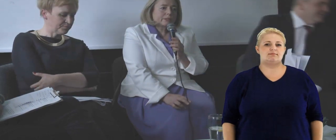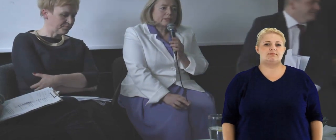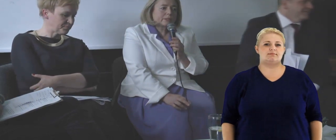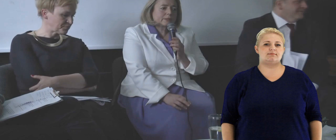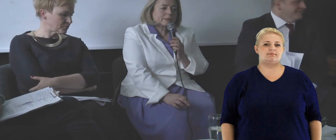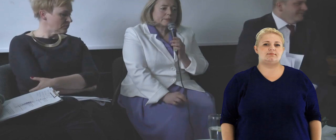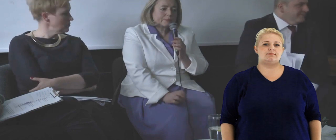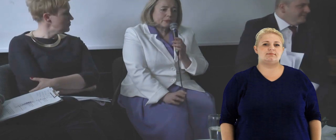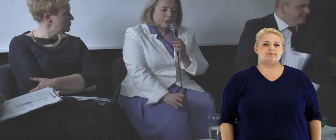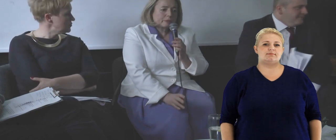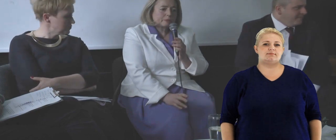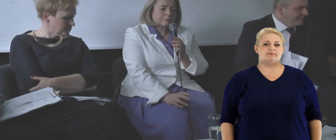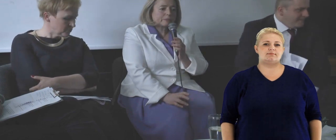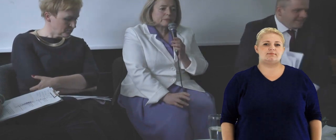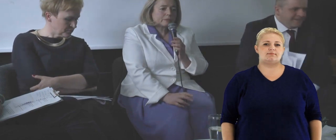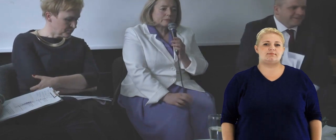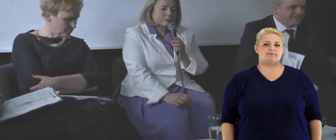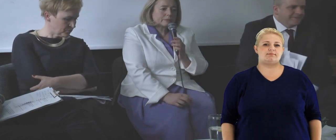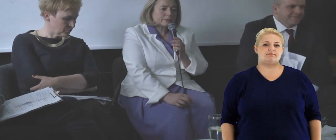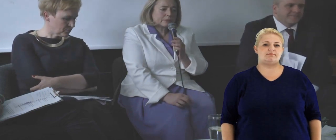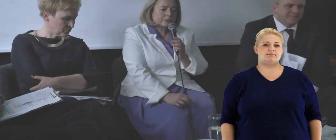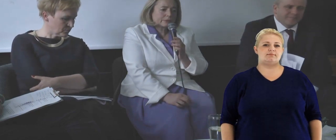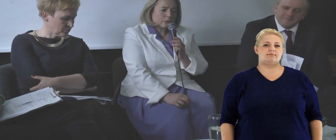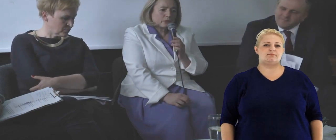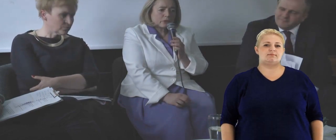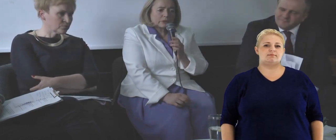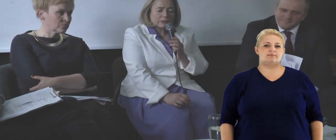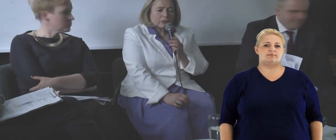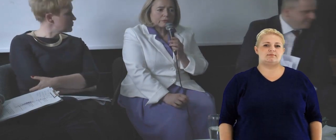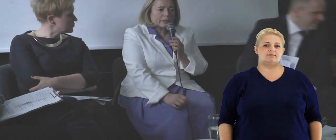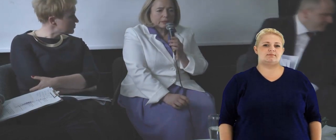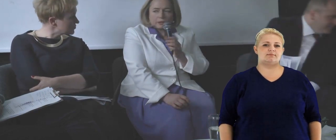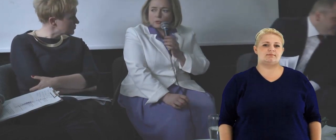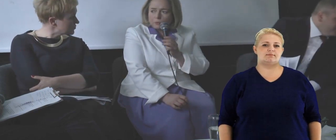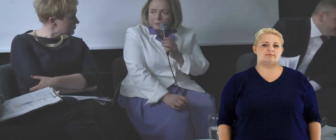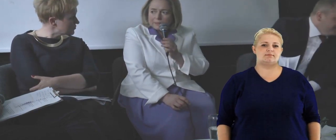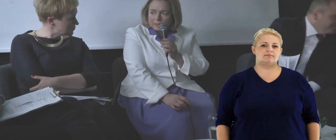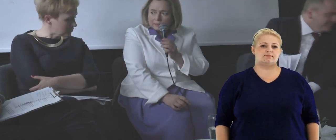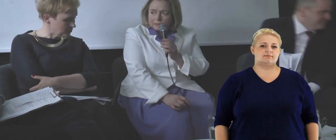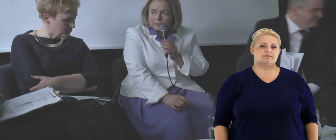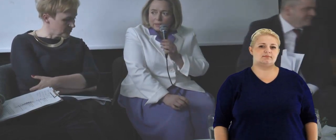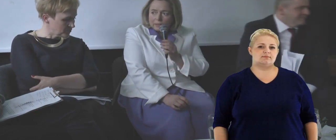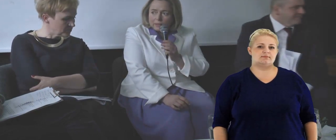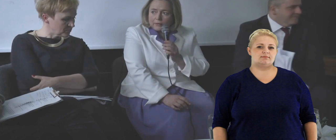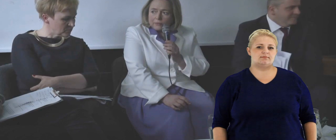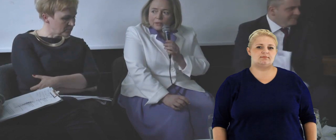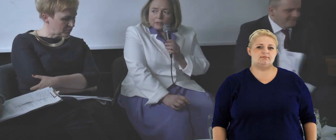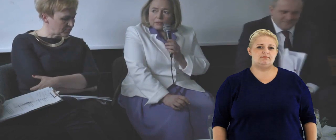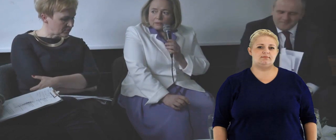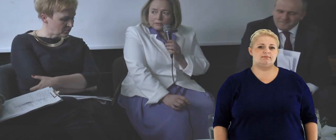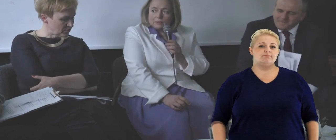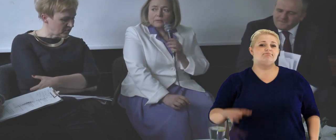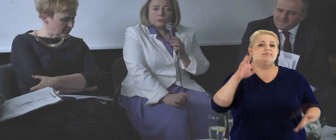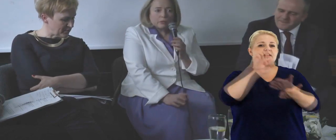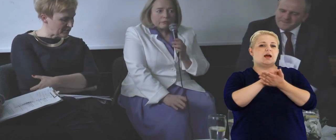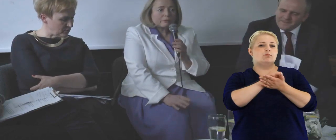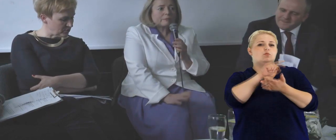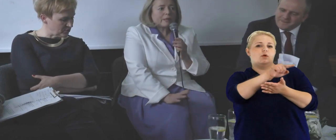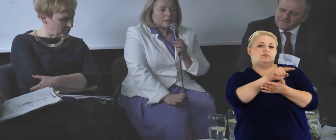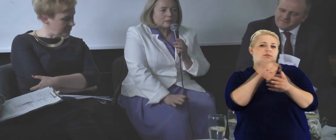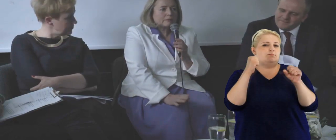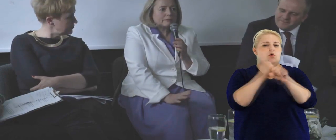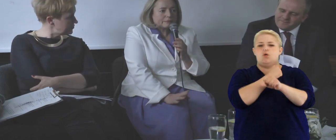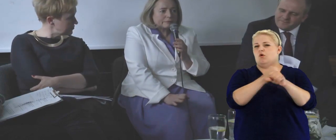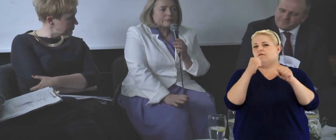grupy, powiedziałabym, z ochrony zdrowia, takie grupy pacjenckie, które